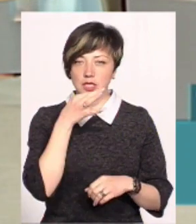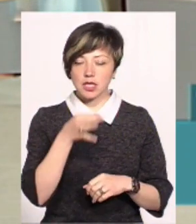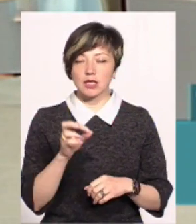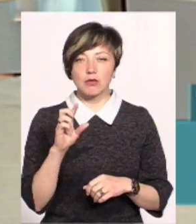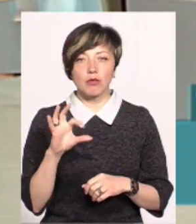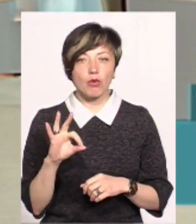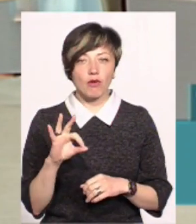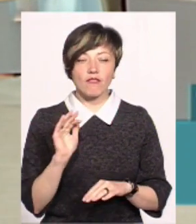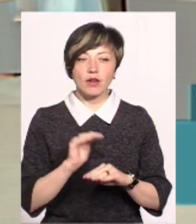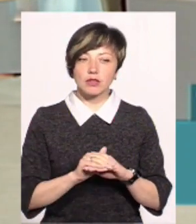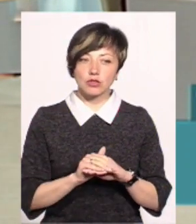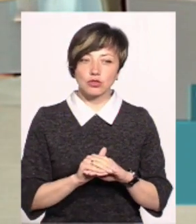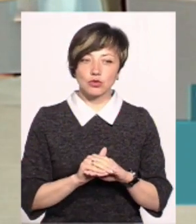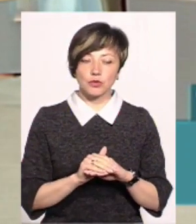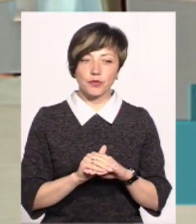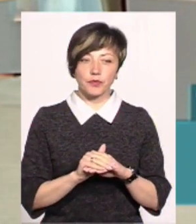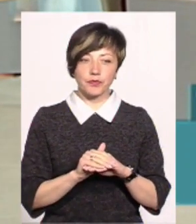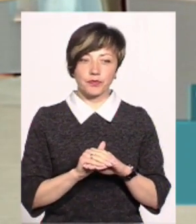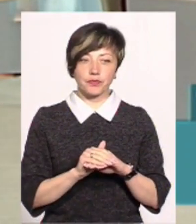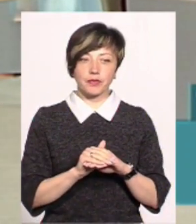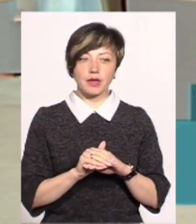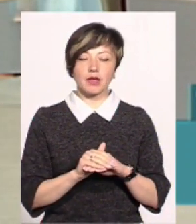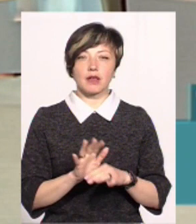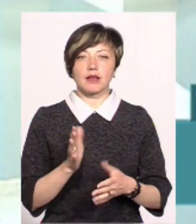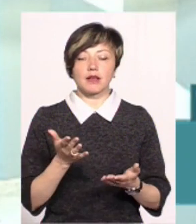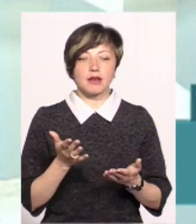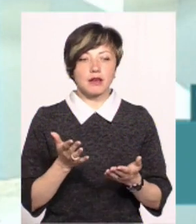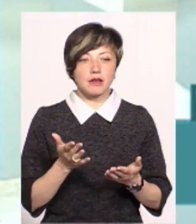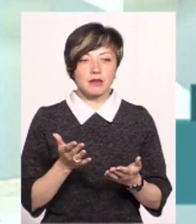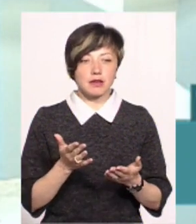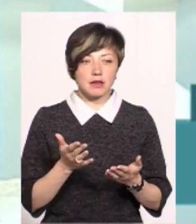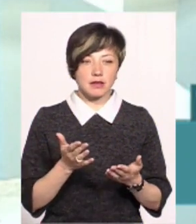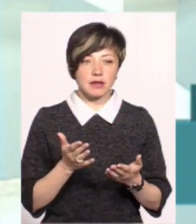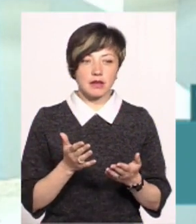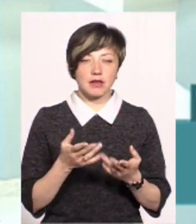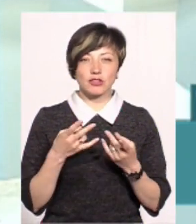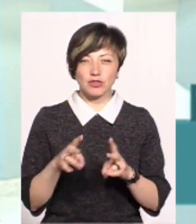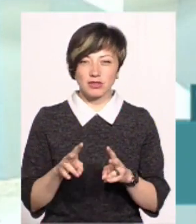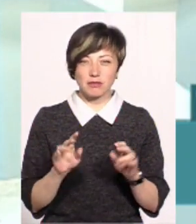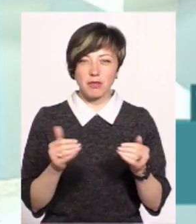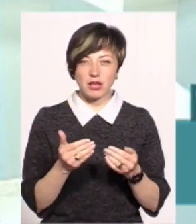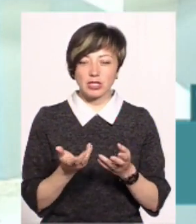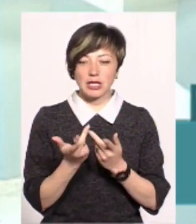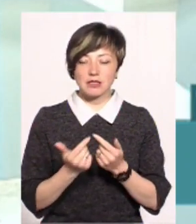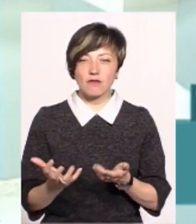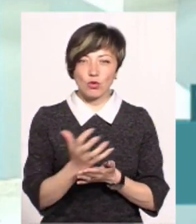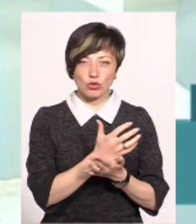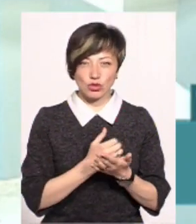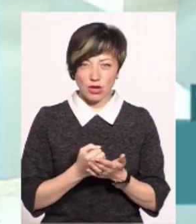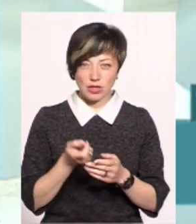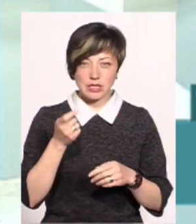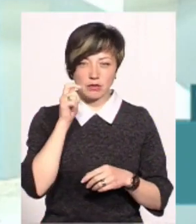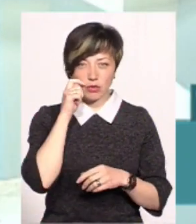тому що фактично, якби, хвороби зменшили кількість урожаю, зв'язано було це з тим, що